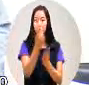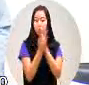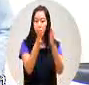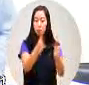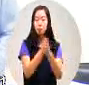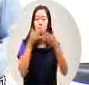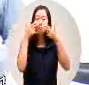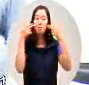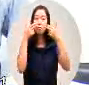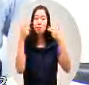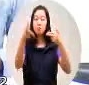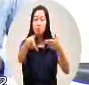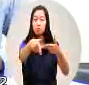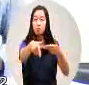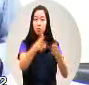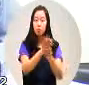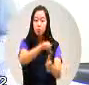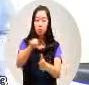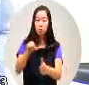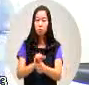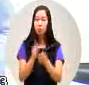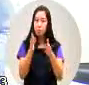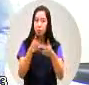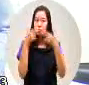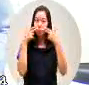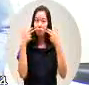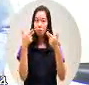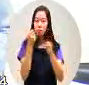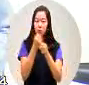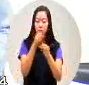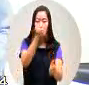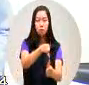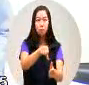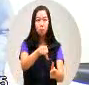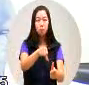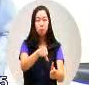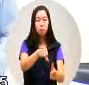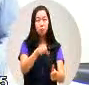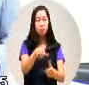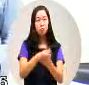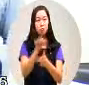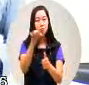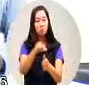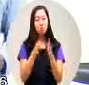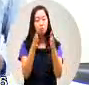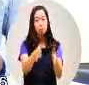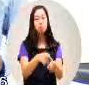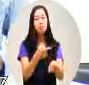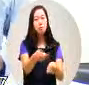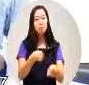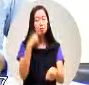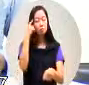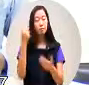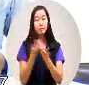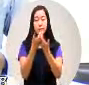我支持针对原住民来做开法这是针对性的我反对